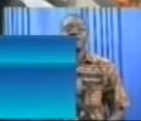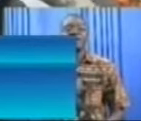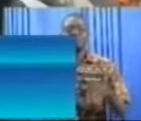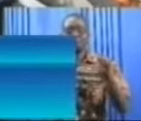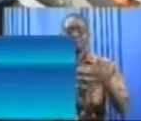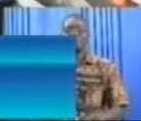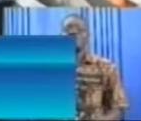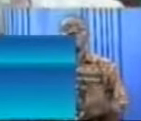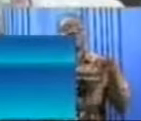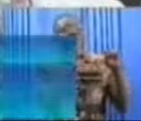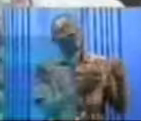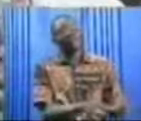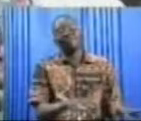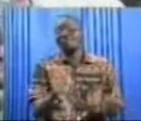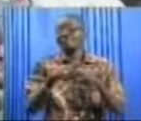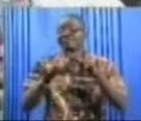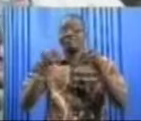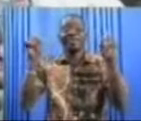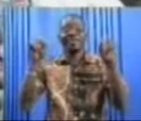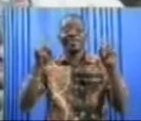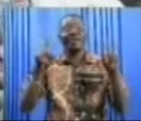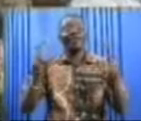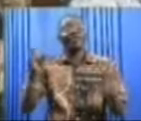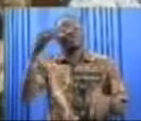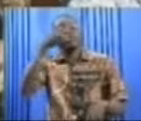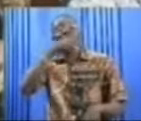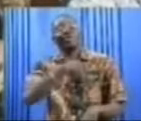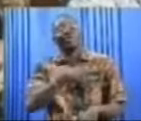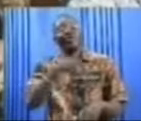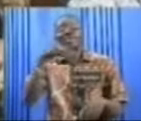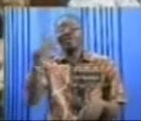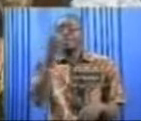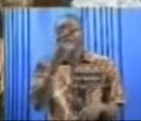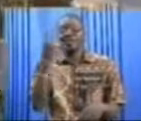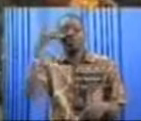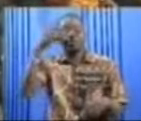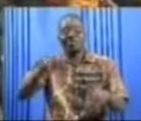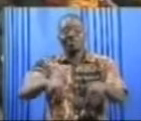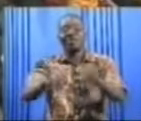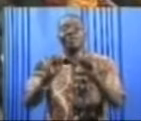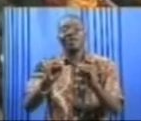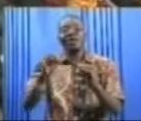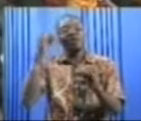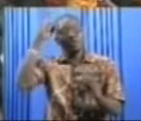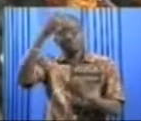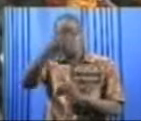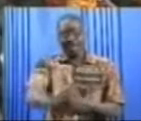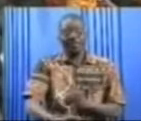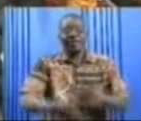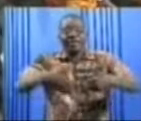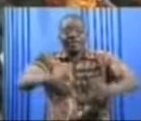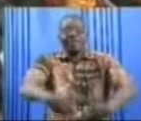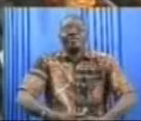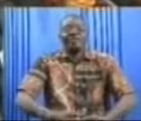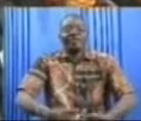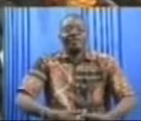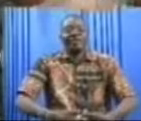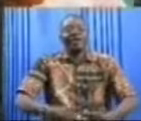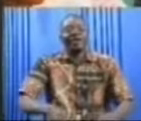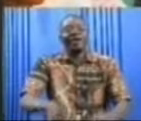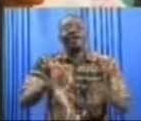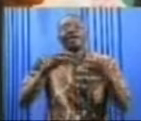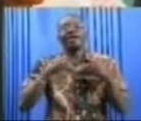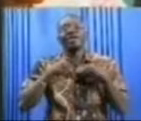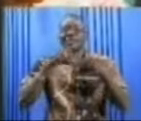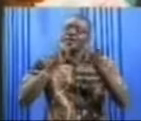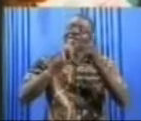peut nous laisser indifférents. Je profite donc de cette occasion pour encore inviter les jeunes aussi à accepter le